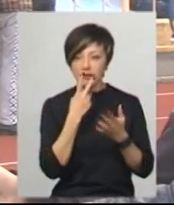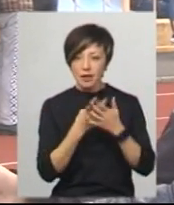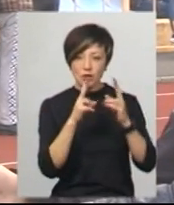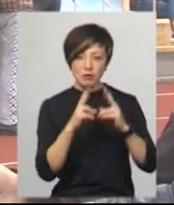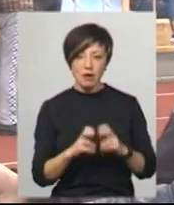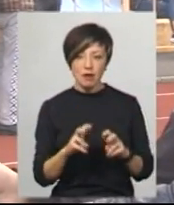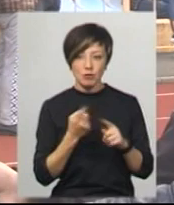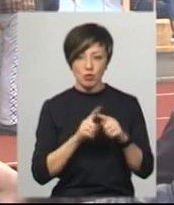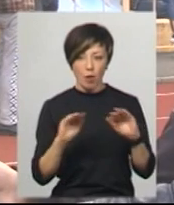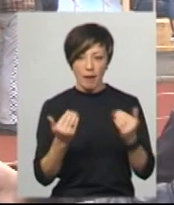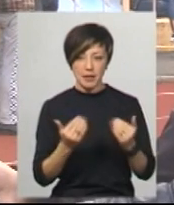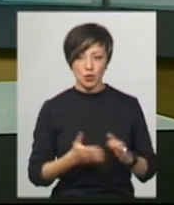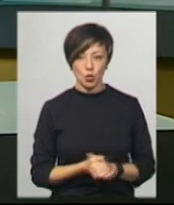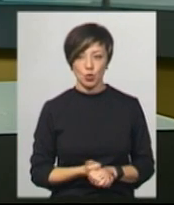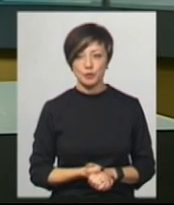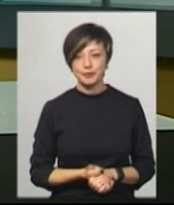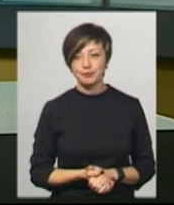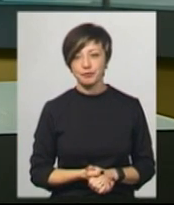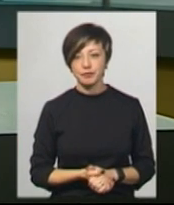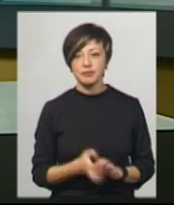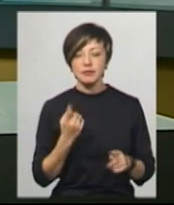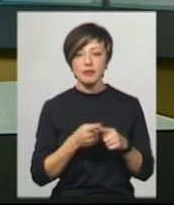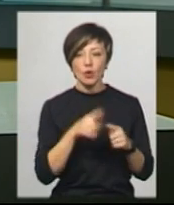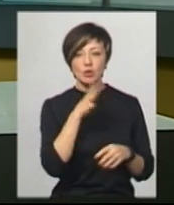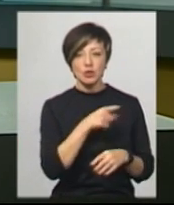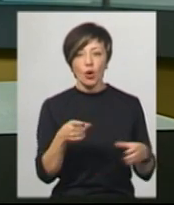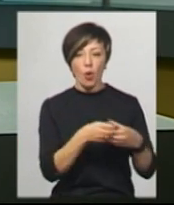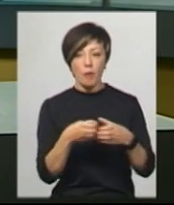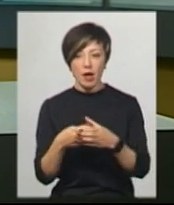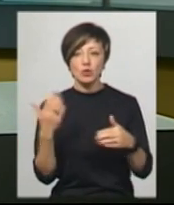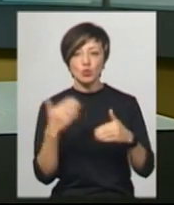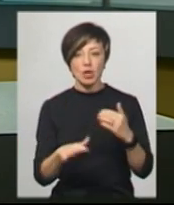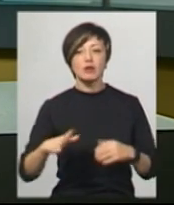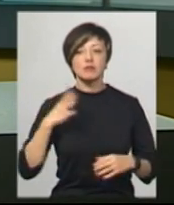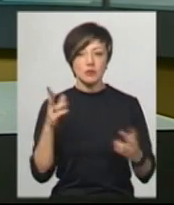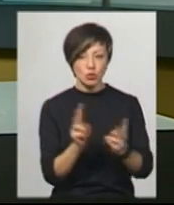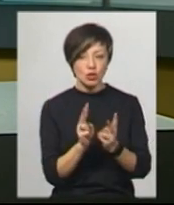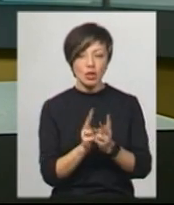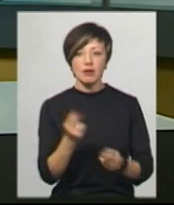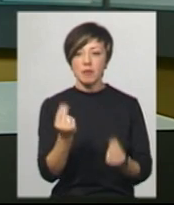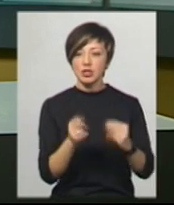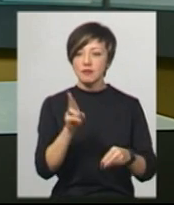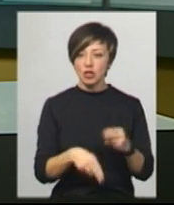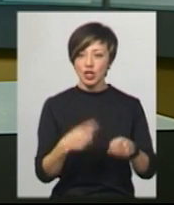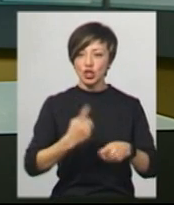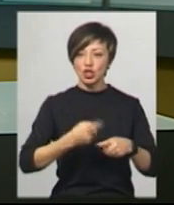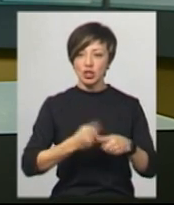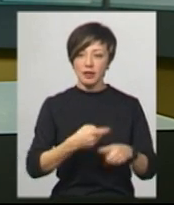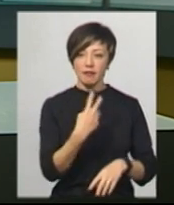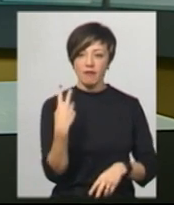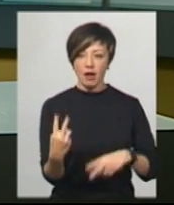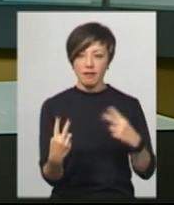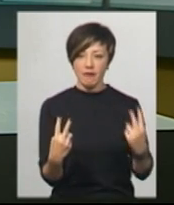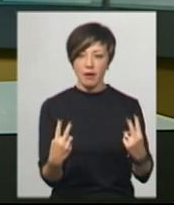по цьому епізоду. Цього сезону команди вже зустрічались. Тоді матч закінчився також, нічією 2